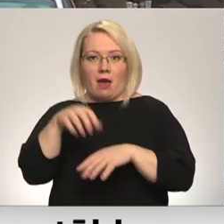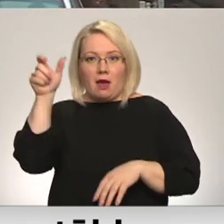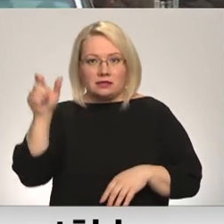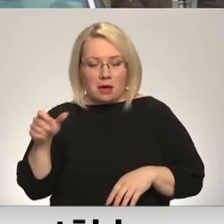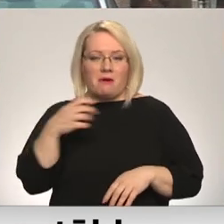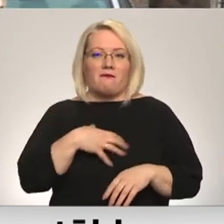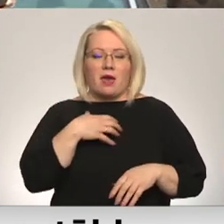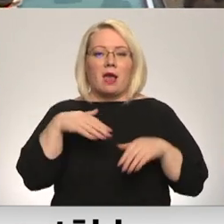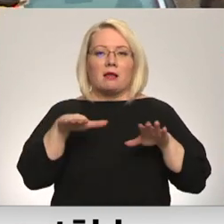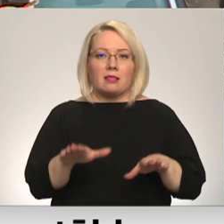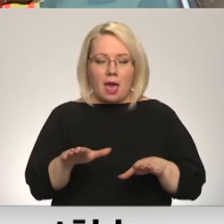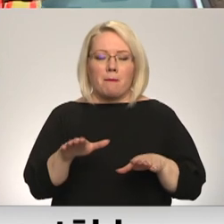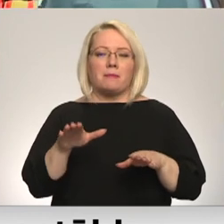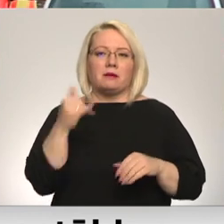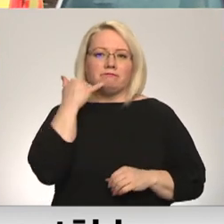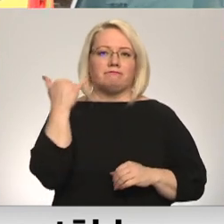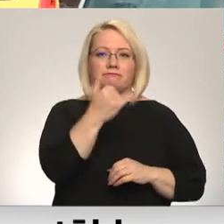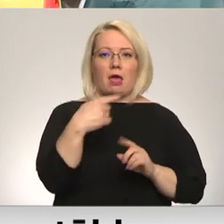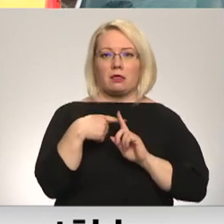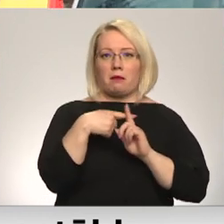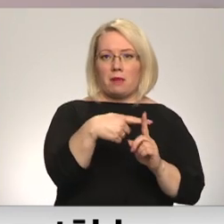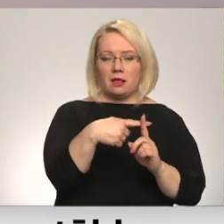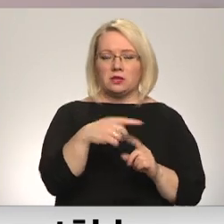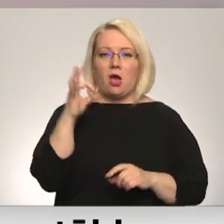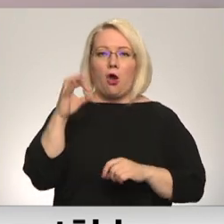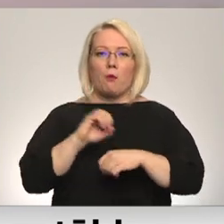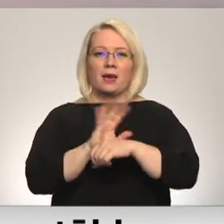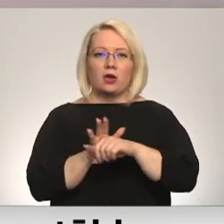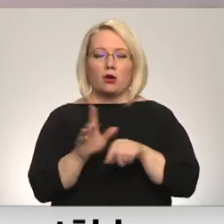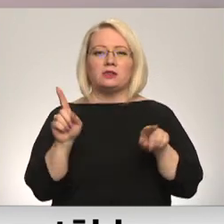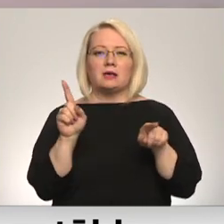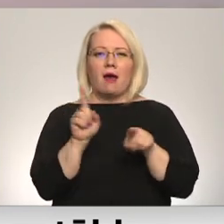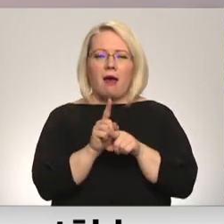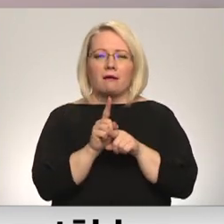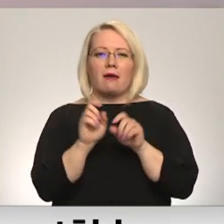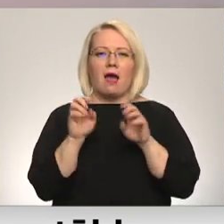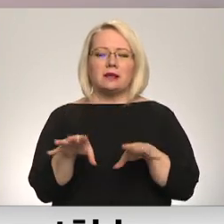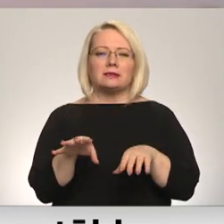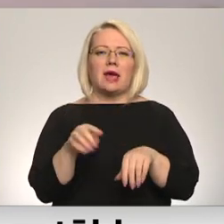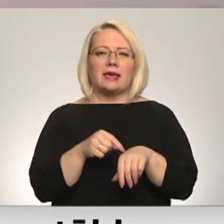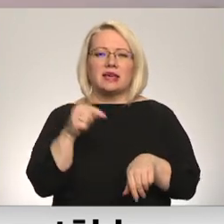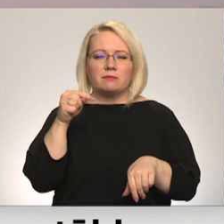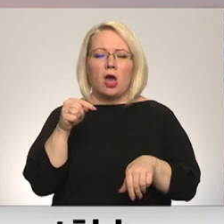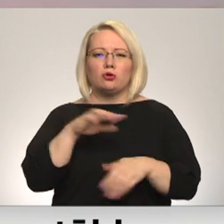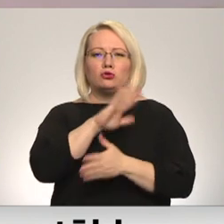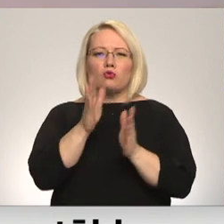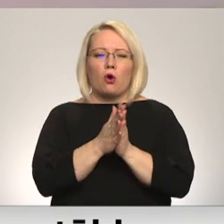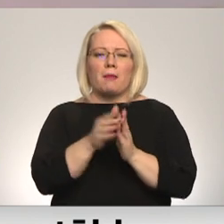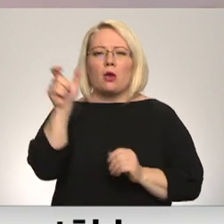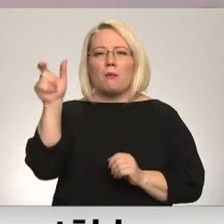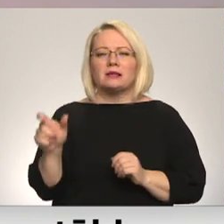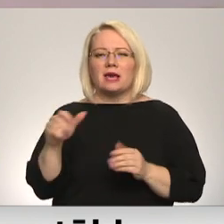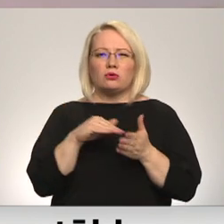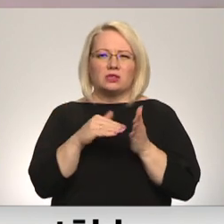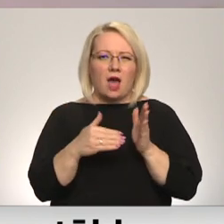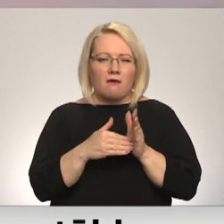lemt par sazināšanos un atliekamās palīdzības dienas. Omikrons arī atstāja iespēju uz kopējo pacientu stāvokli cevišķi